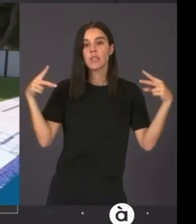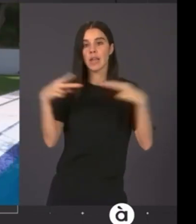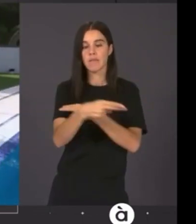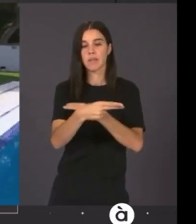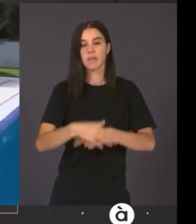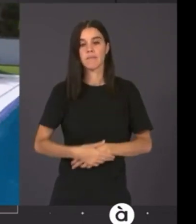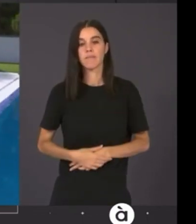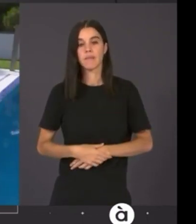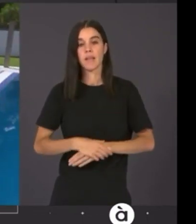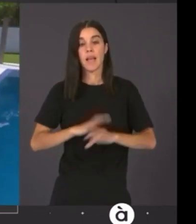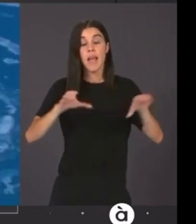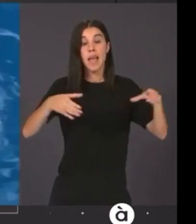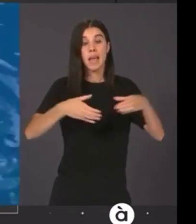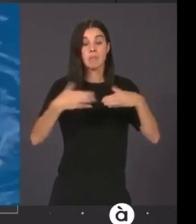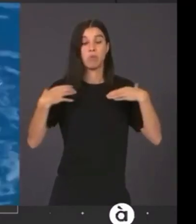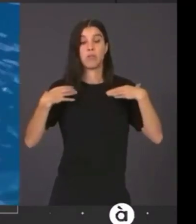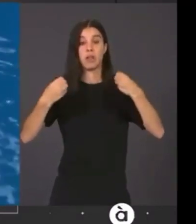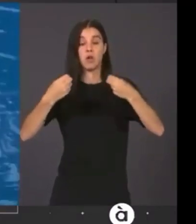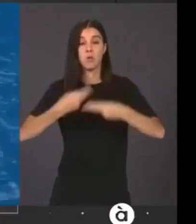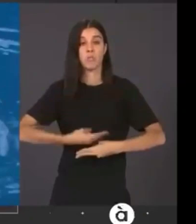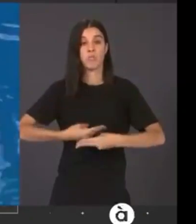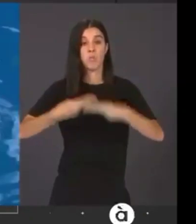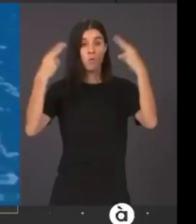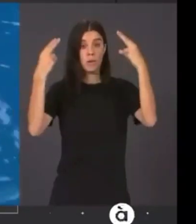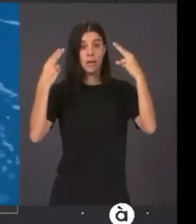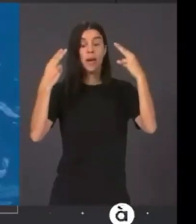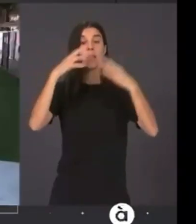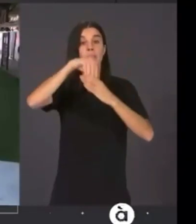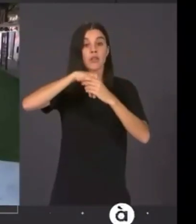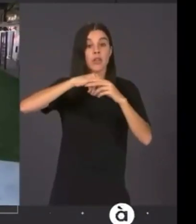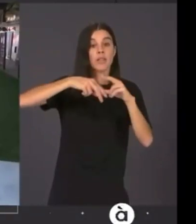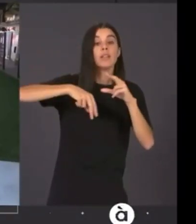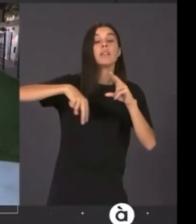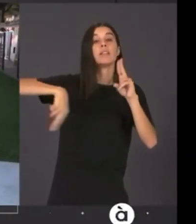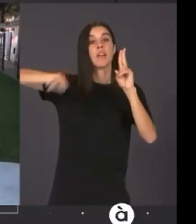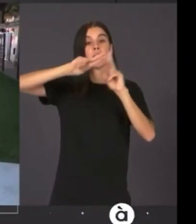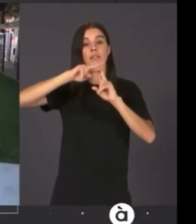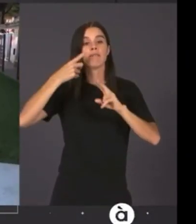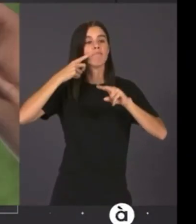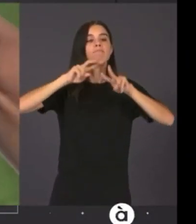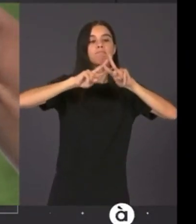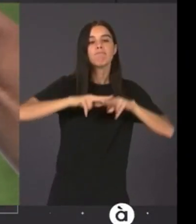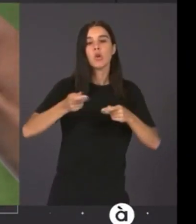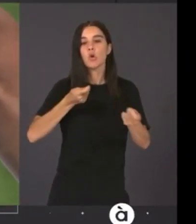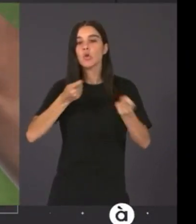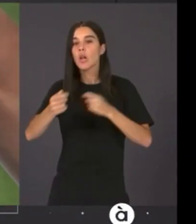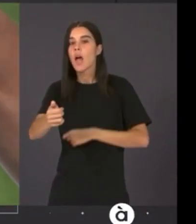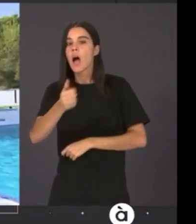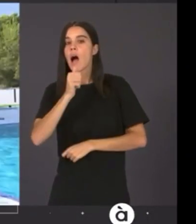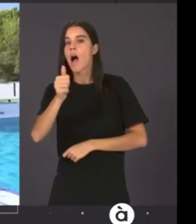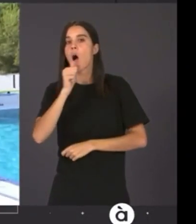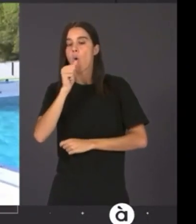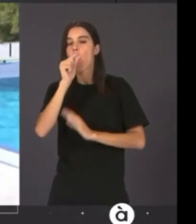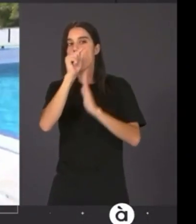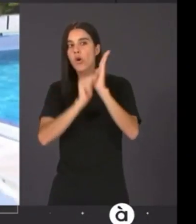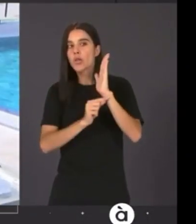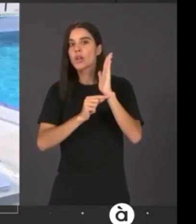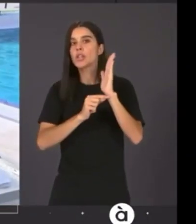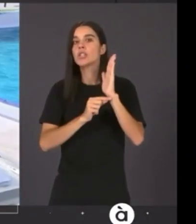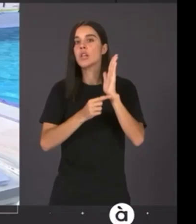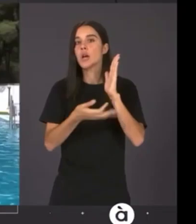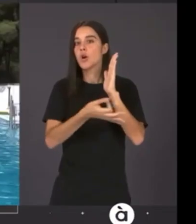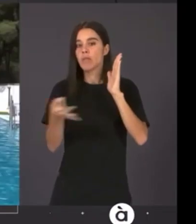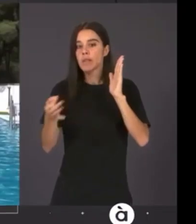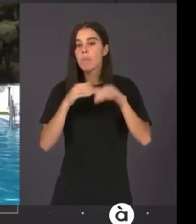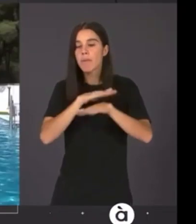Els equips de Salut Pública de la Generalitat vigilen i controlen que les condicions higièniques sanitàries de l'aigua siguen les correctes per al bany.